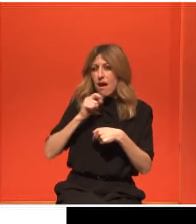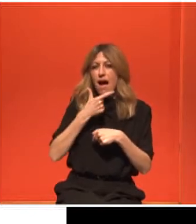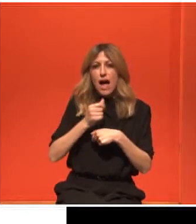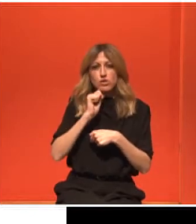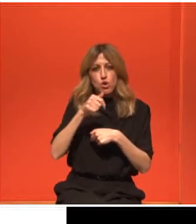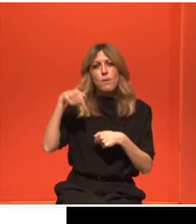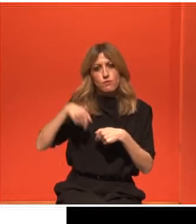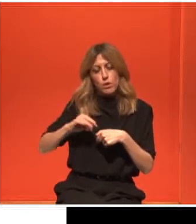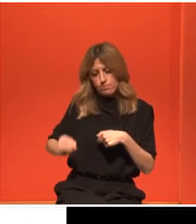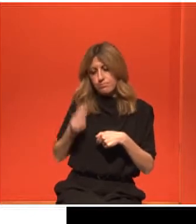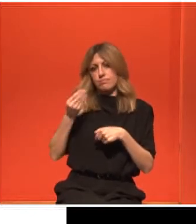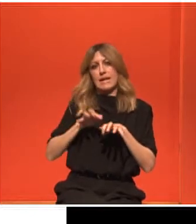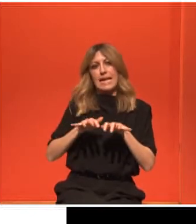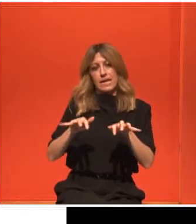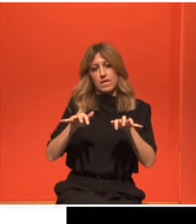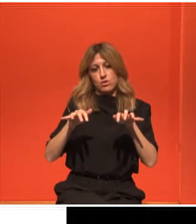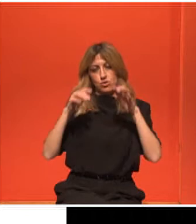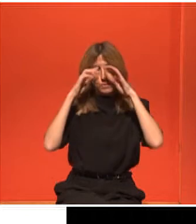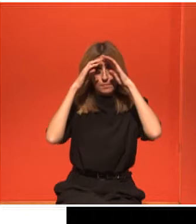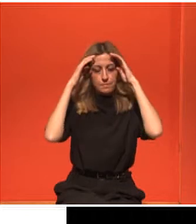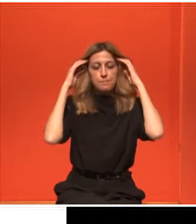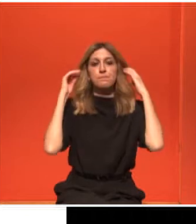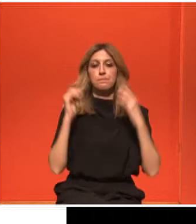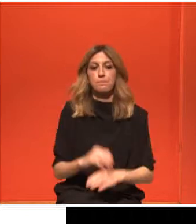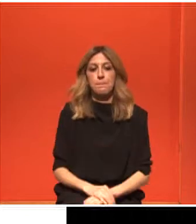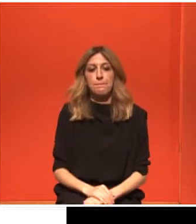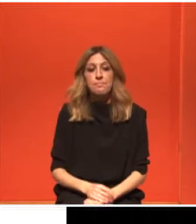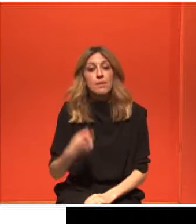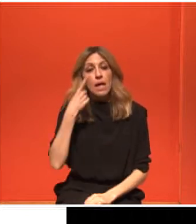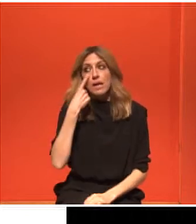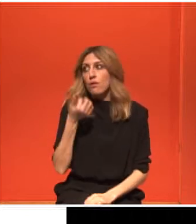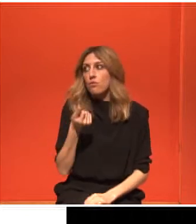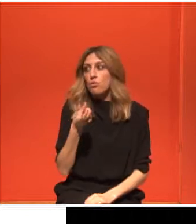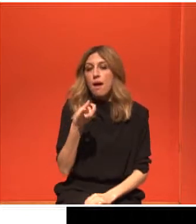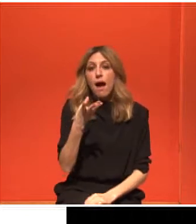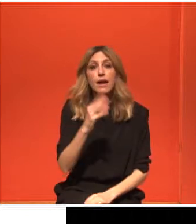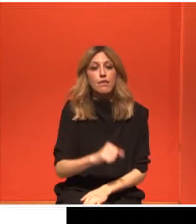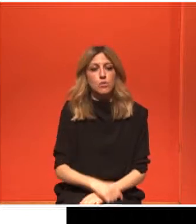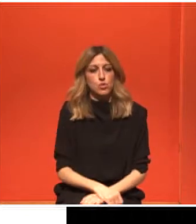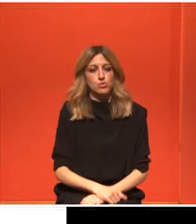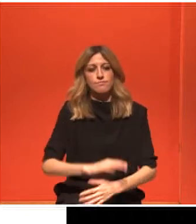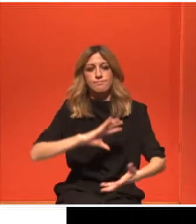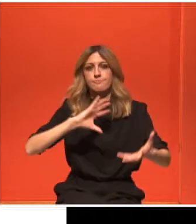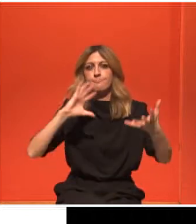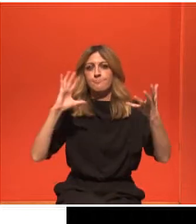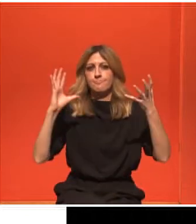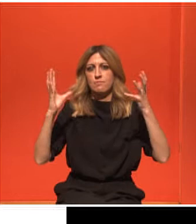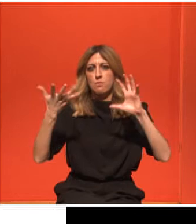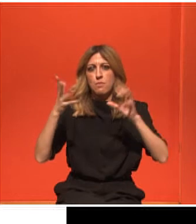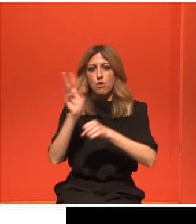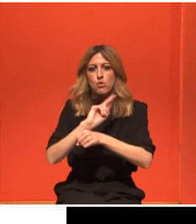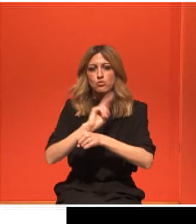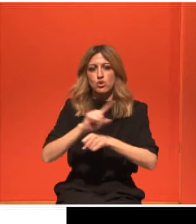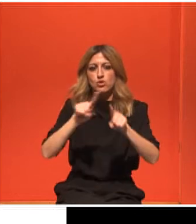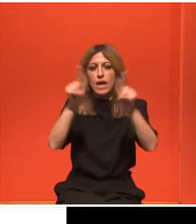Και να θυμηθούμε λίγο τα βασικά νούμερα για αυτή τη νόσο. Βλέπετε από τον παγκόσμιο χάρτη ότι οι περιοχές που είναι με